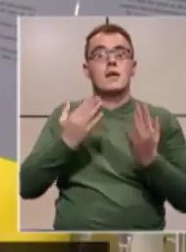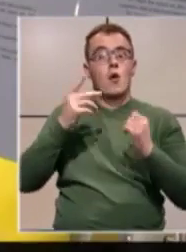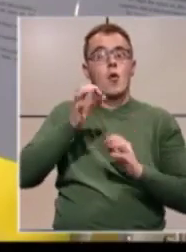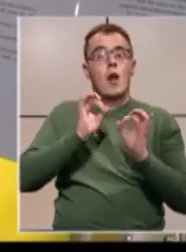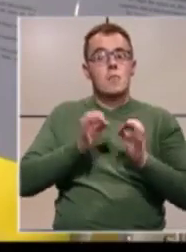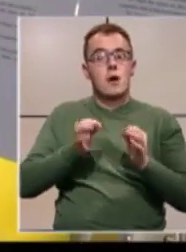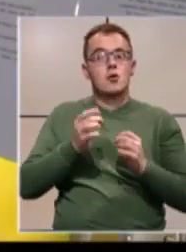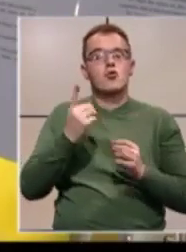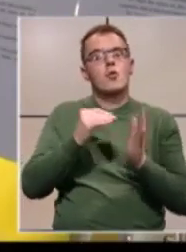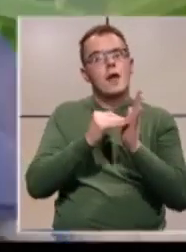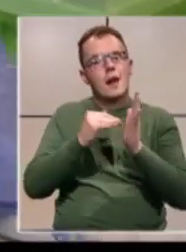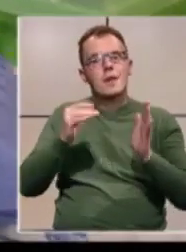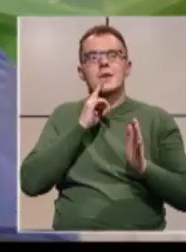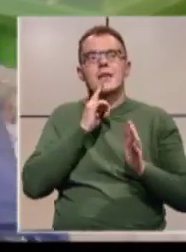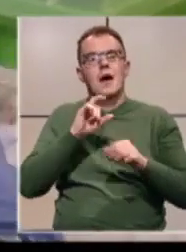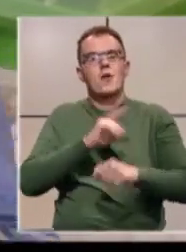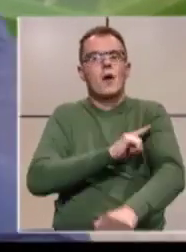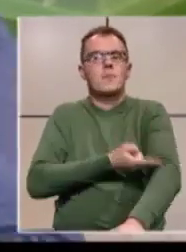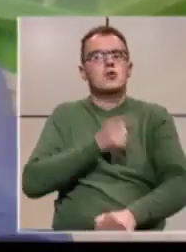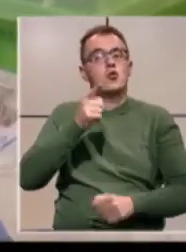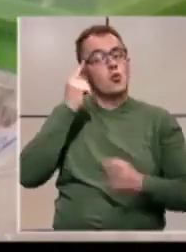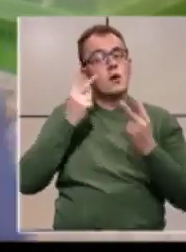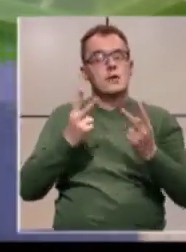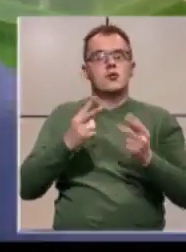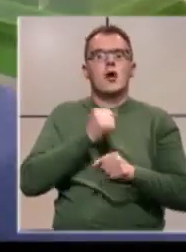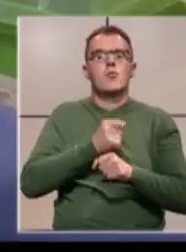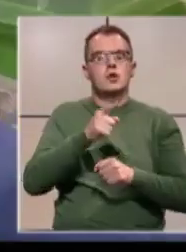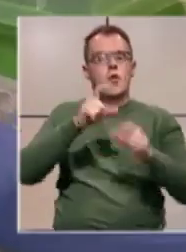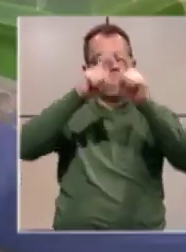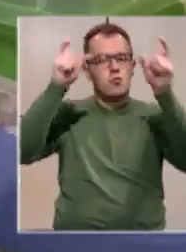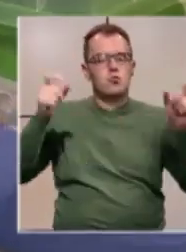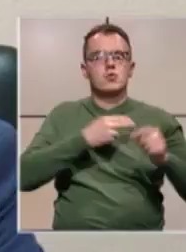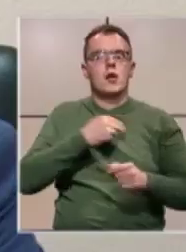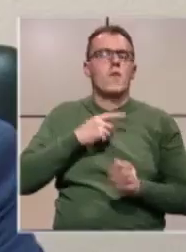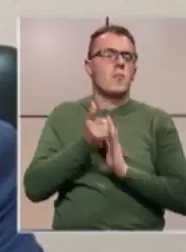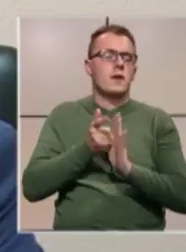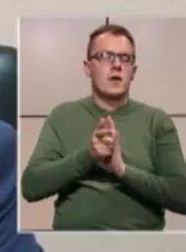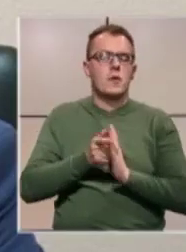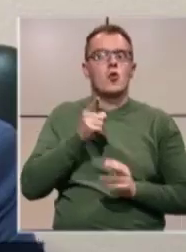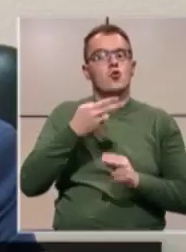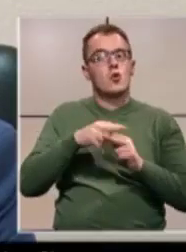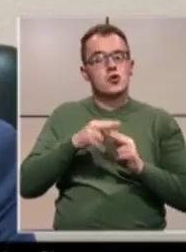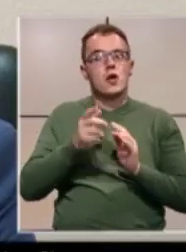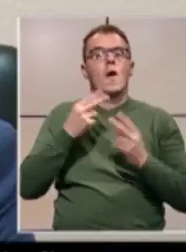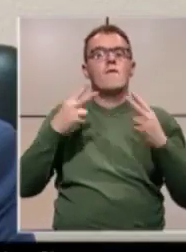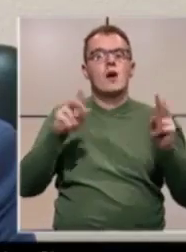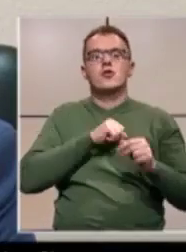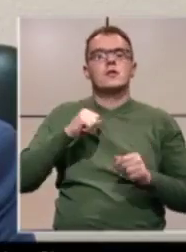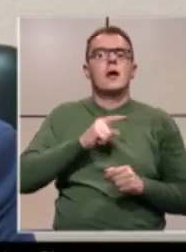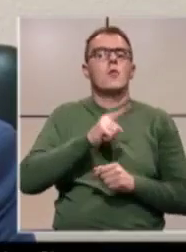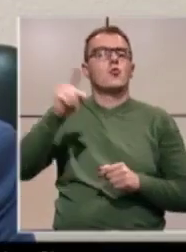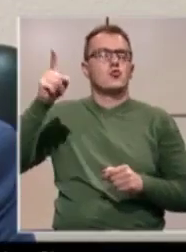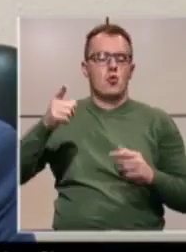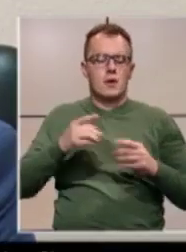laboratorija limitirano kapaciteta, to je značajan posao za ovu ustanovu, barem privremeno. Ta rješenja važe samo dok traje stanje